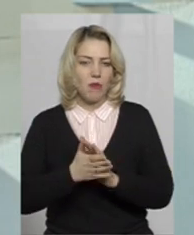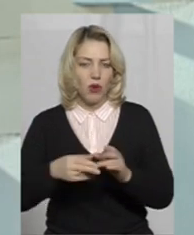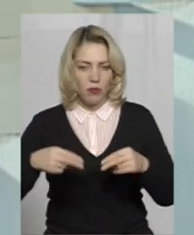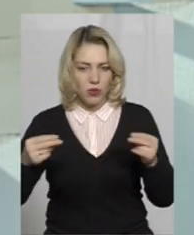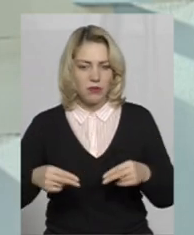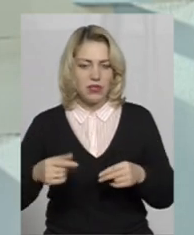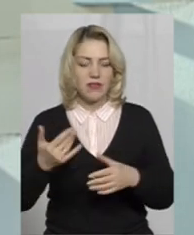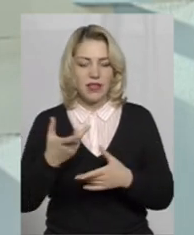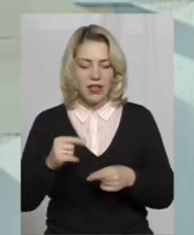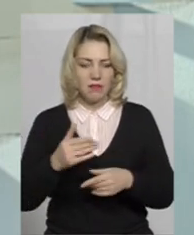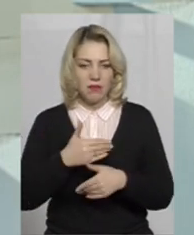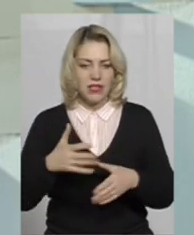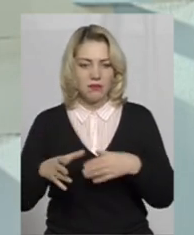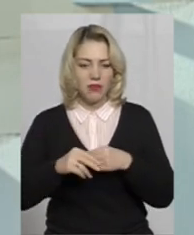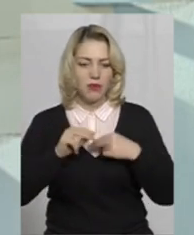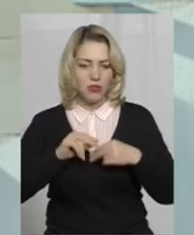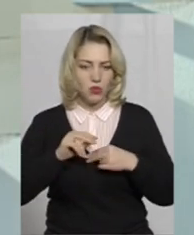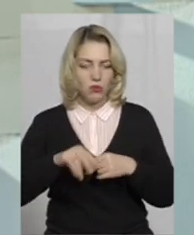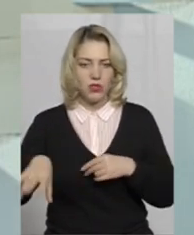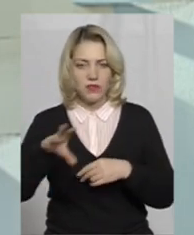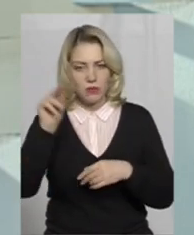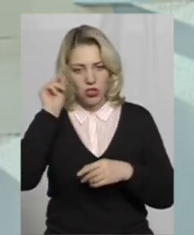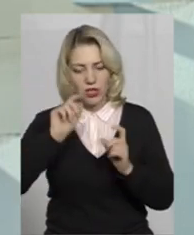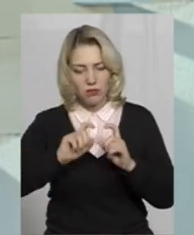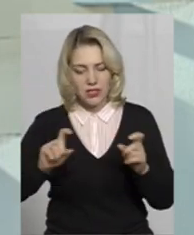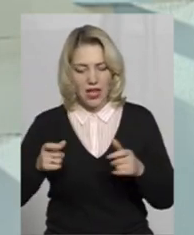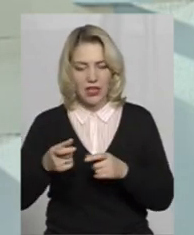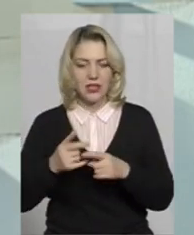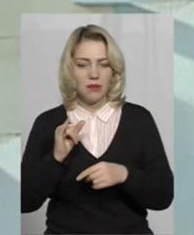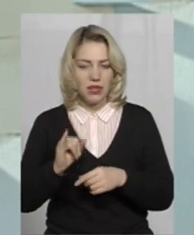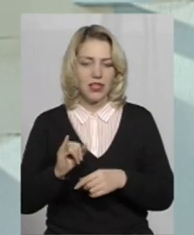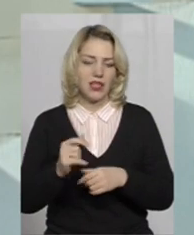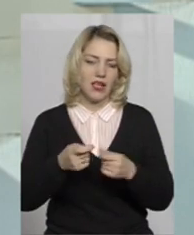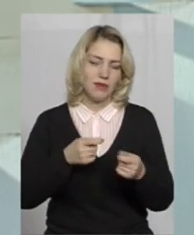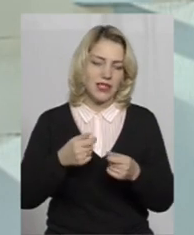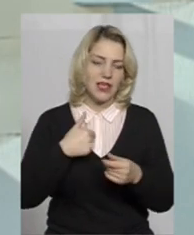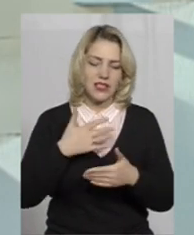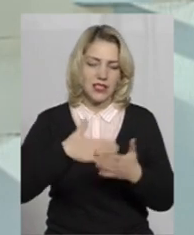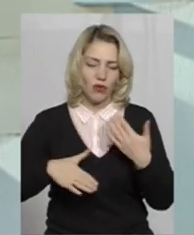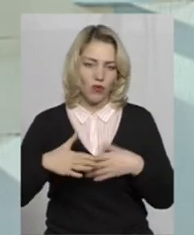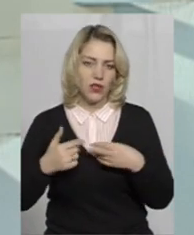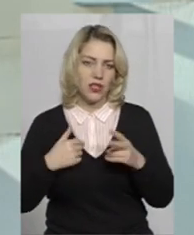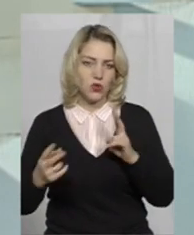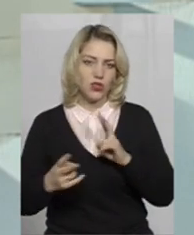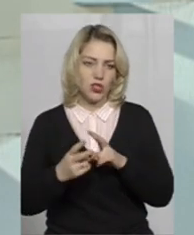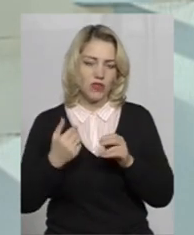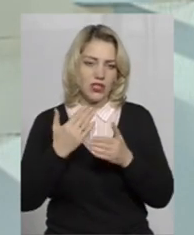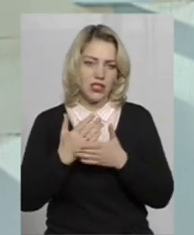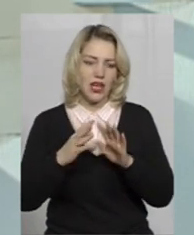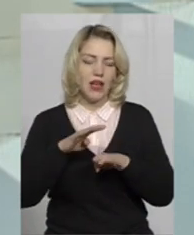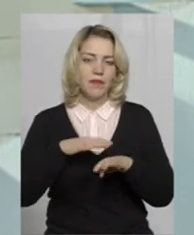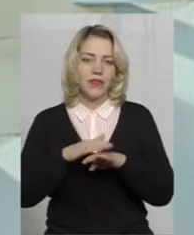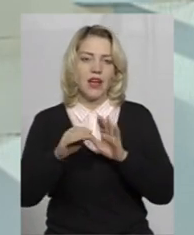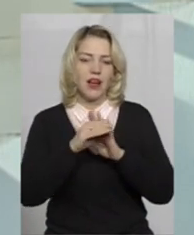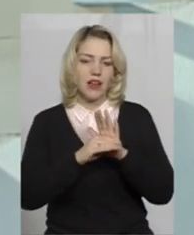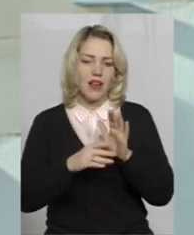навчальними закладами шкільними нашого міста, і адміністрація шкіл з задоволенням нас зустрічає у нас складений графік, згідно якого ми